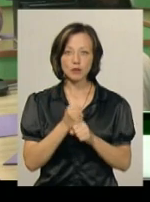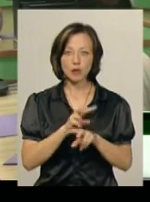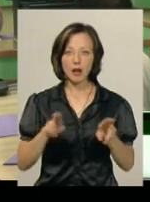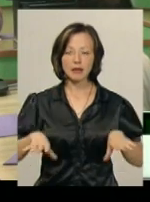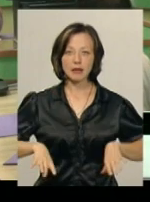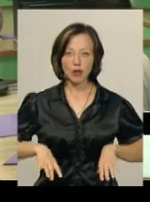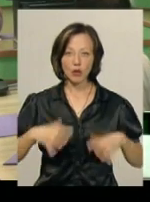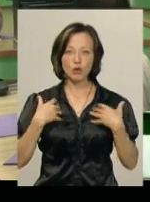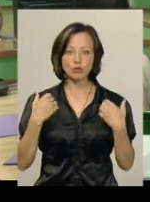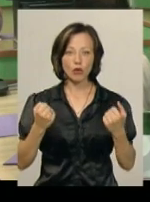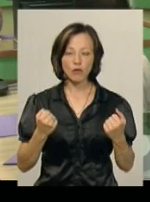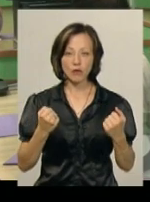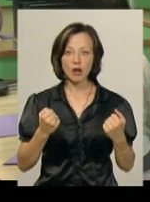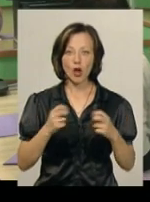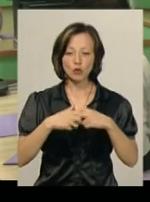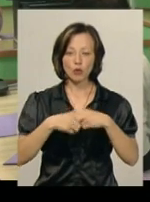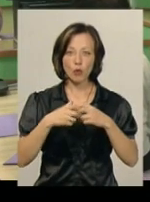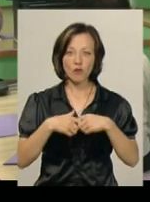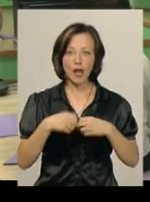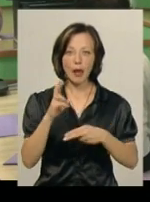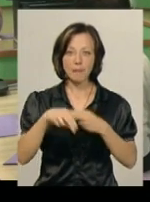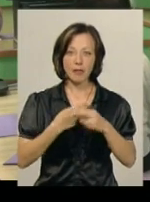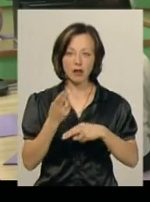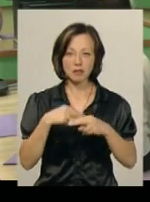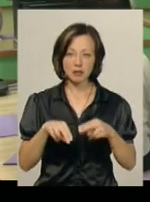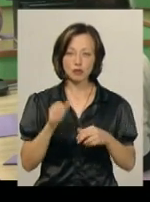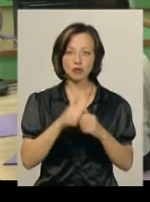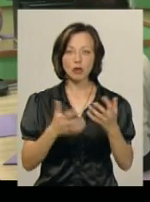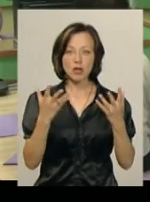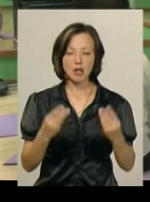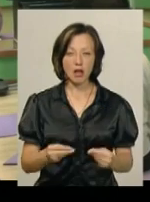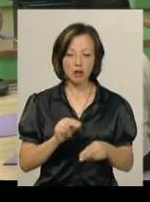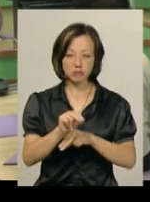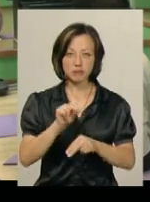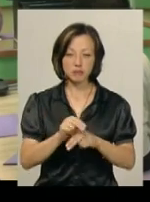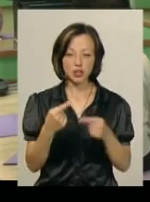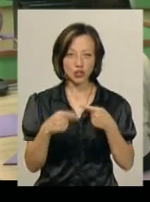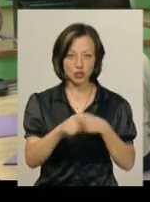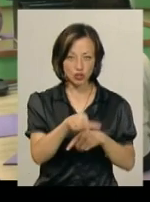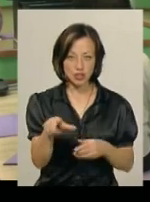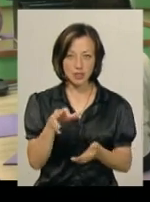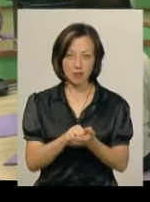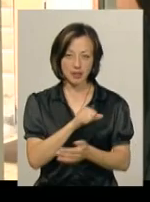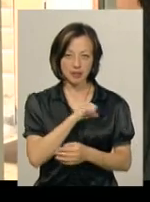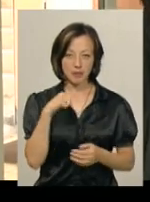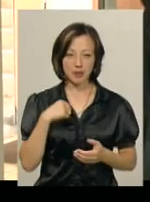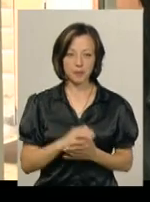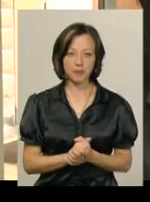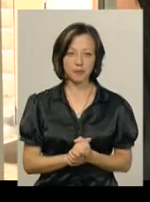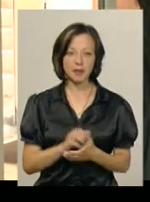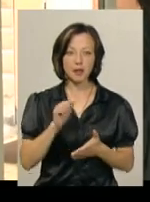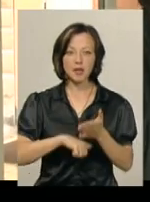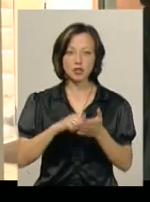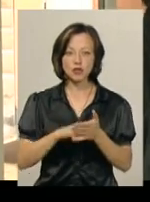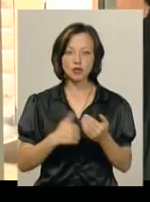тренер із оздоровчої суглобово-м'язевої гімнастики. Щодня вона проводить заняття для інших і займається сама. Причина